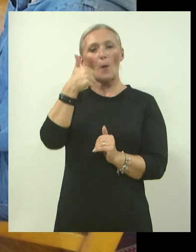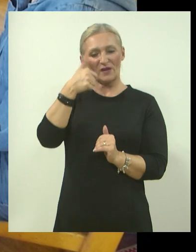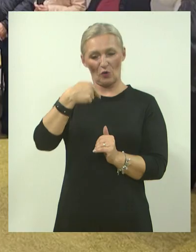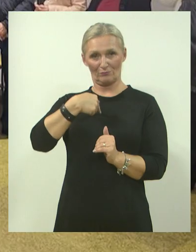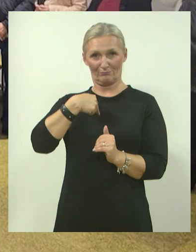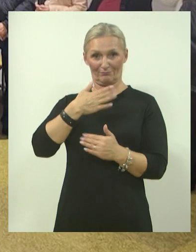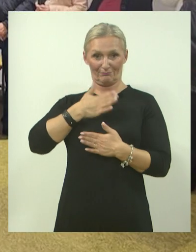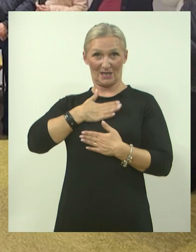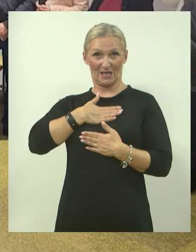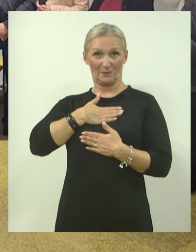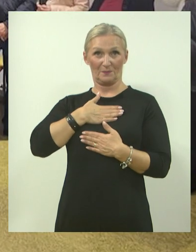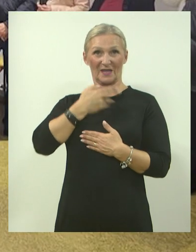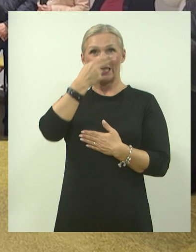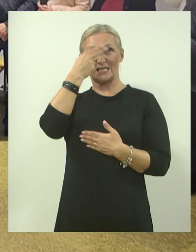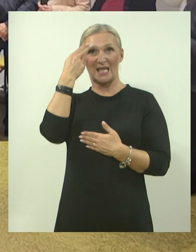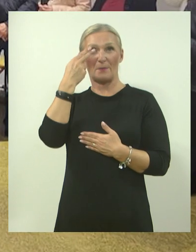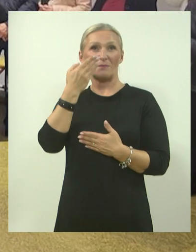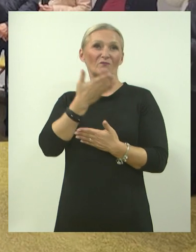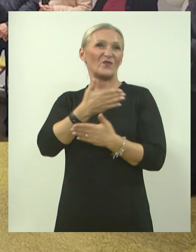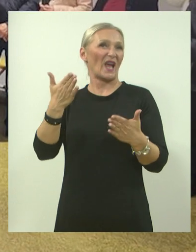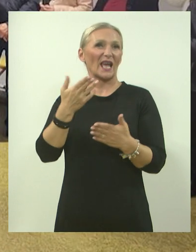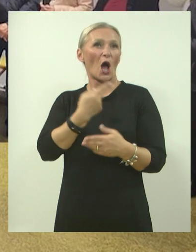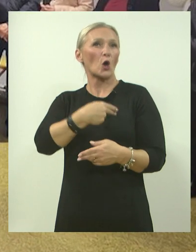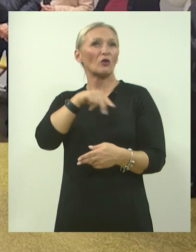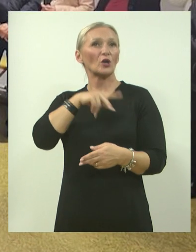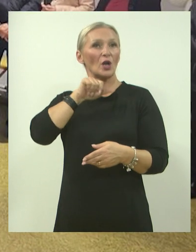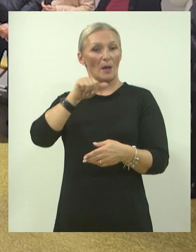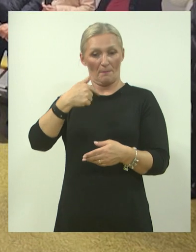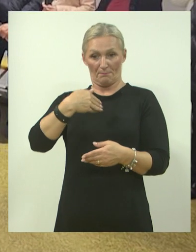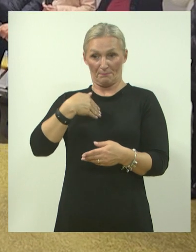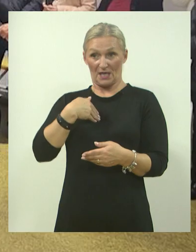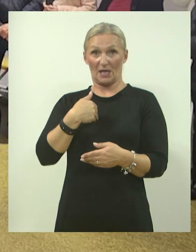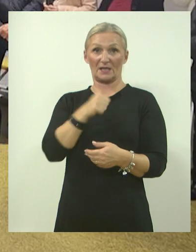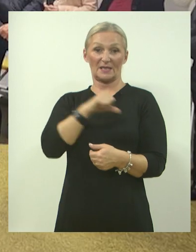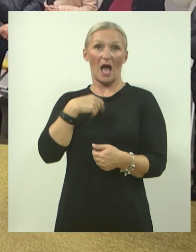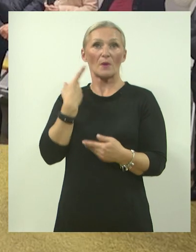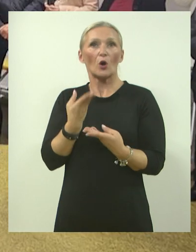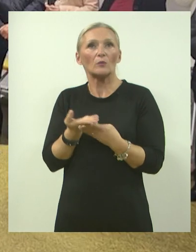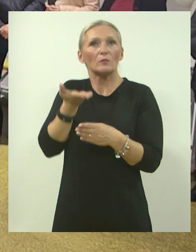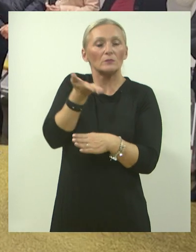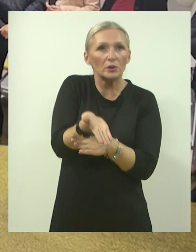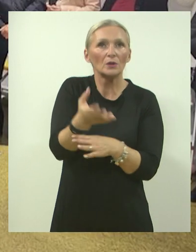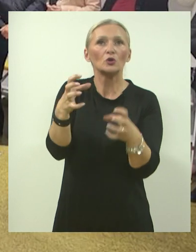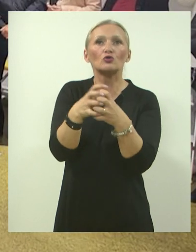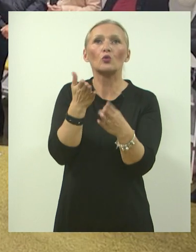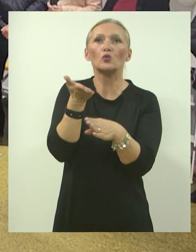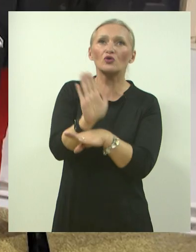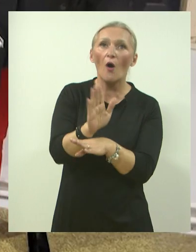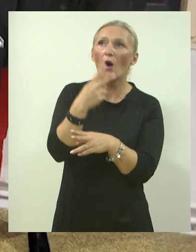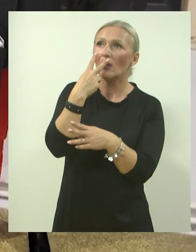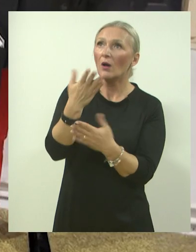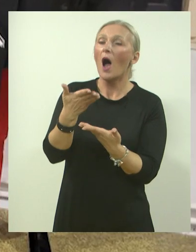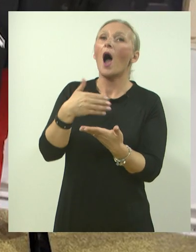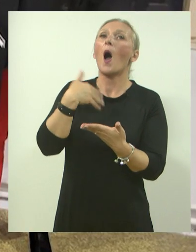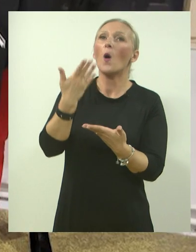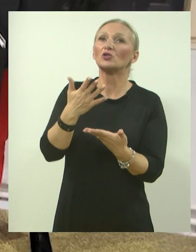velika odgovornost. Da se mi pokrenemo i da se mi nametnemo društvu, a onda će i društvo reagirati.